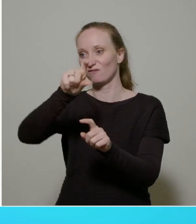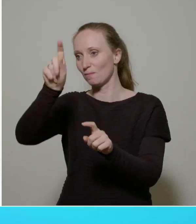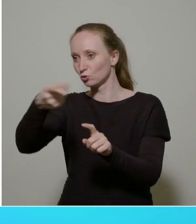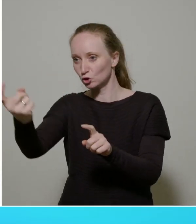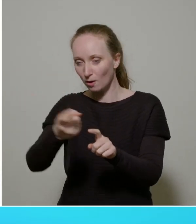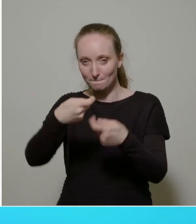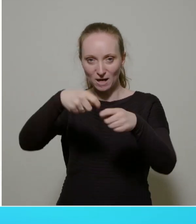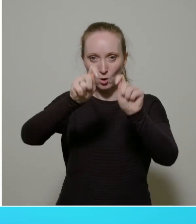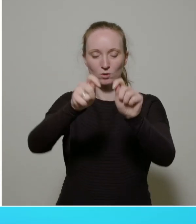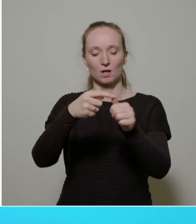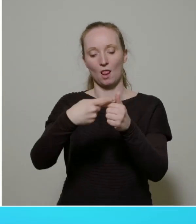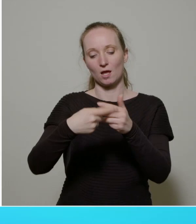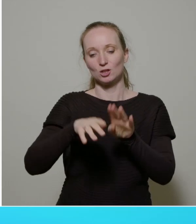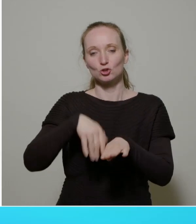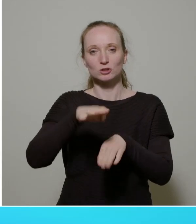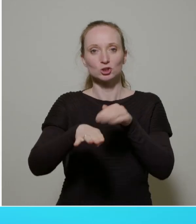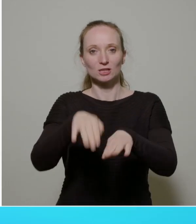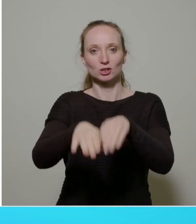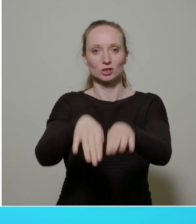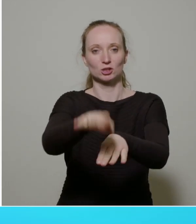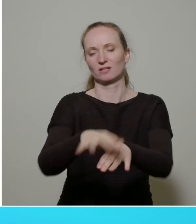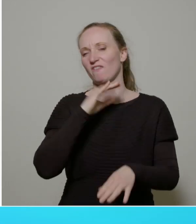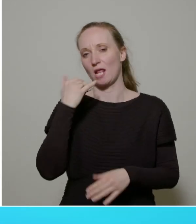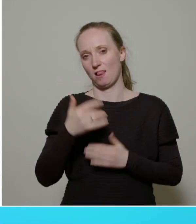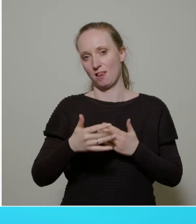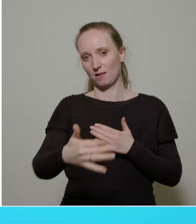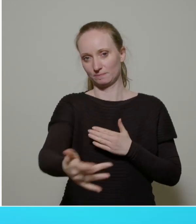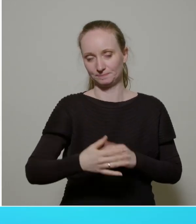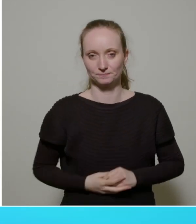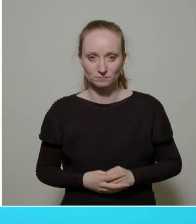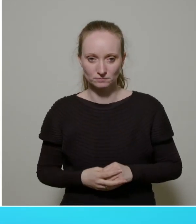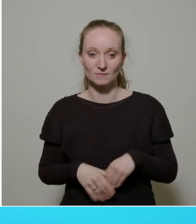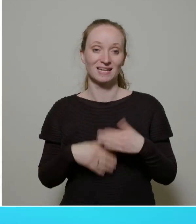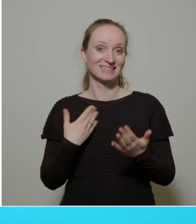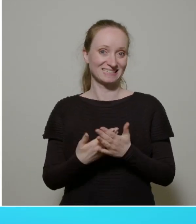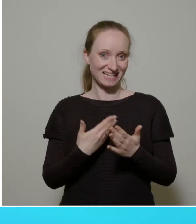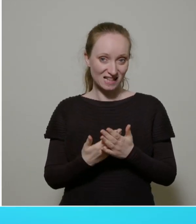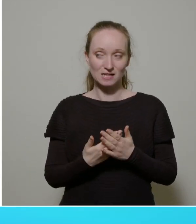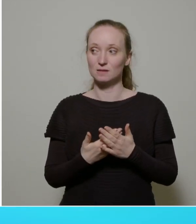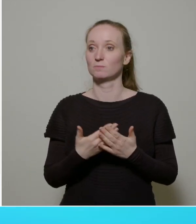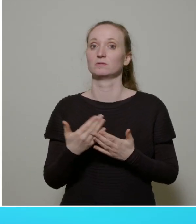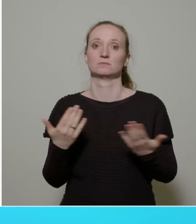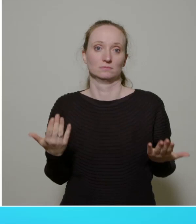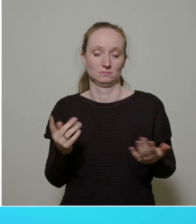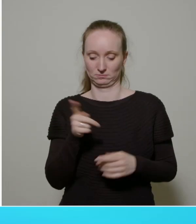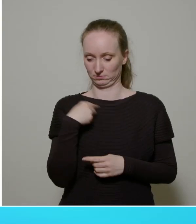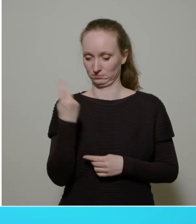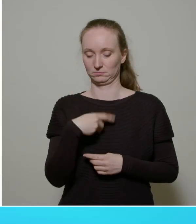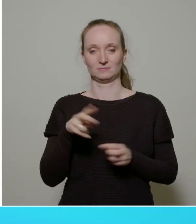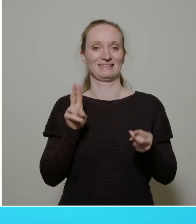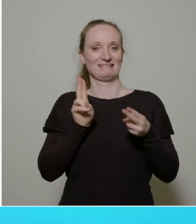weiter. Und das ist ja auch der Grund, warum wir rund zwölfmal im Jahr hier im Stadtrat tagen.